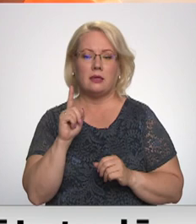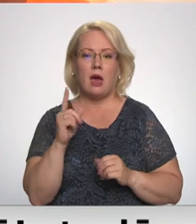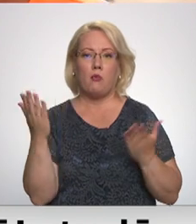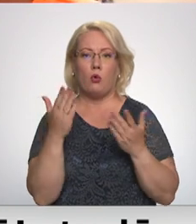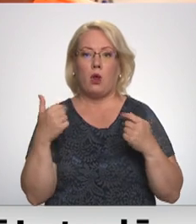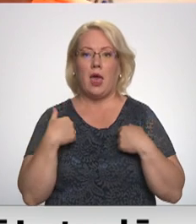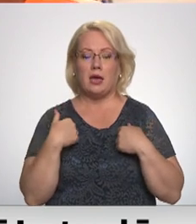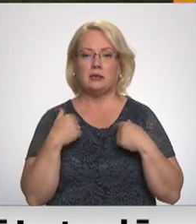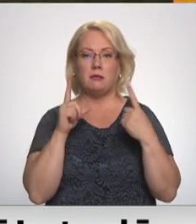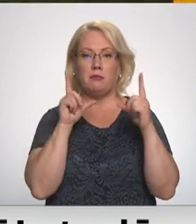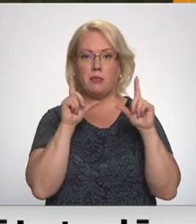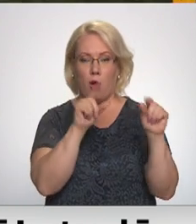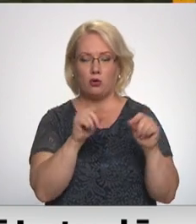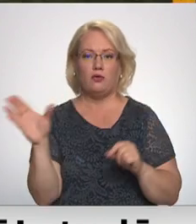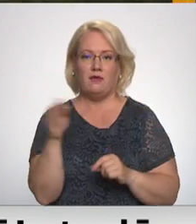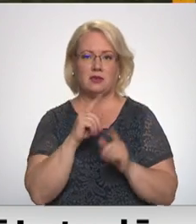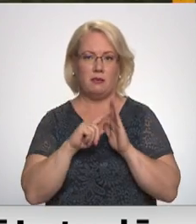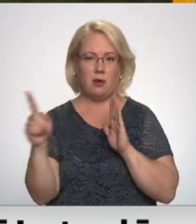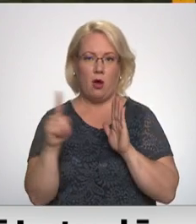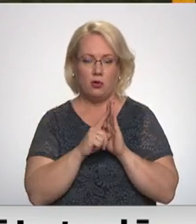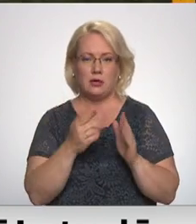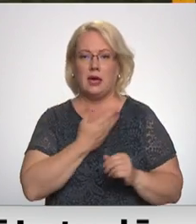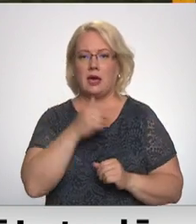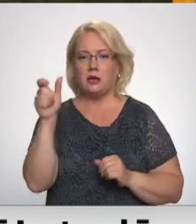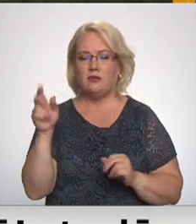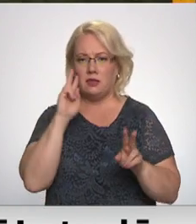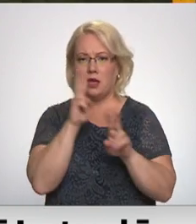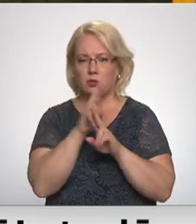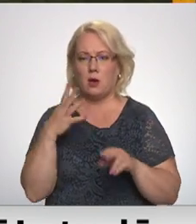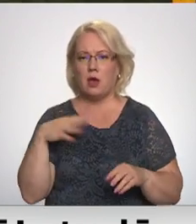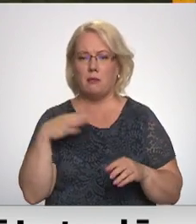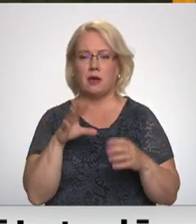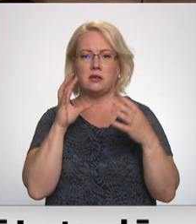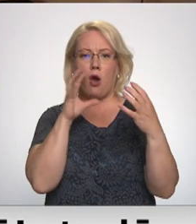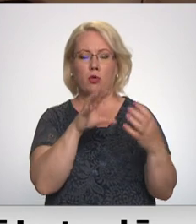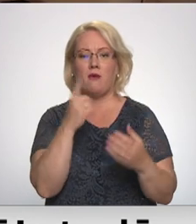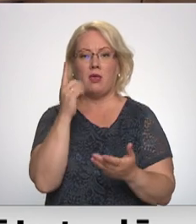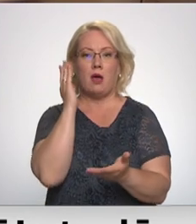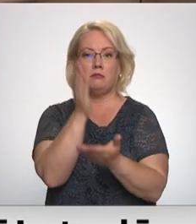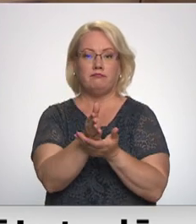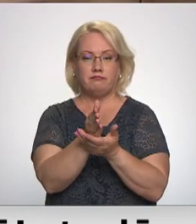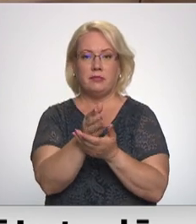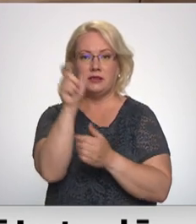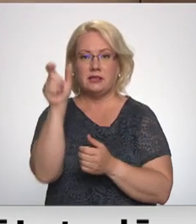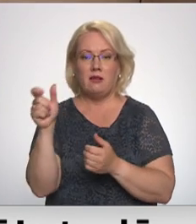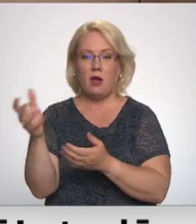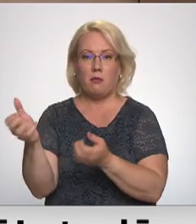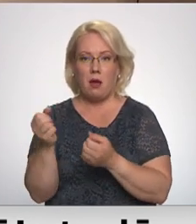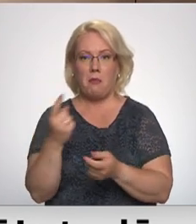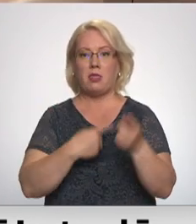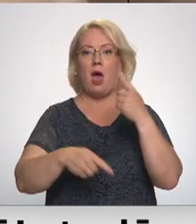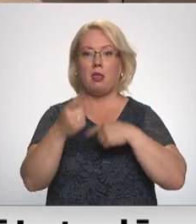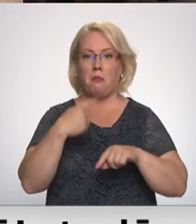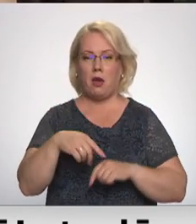kuriem es braucu iet pareizi. Iedzīvotāji arī neizprota, kāpēc autobusa vienā maršrota virzienā uzņem pasažierus, bet atpakaļ